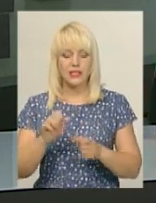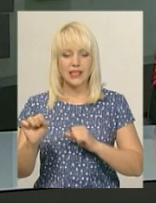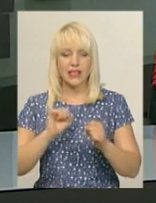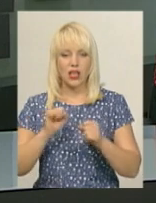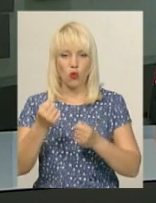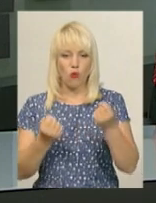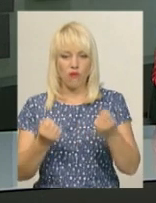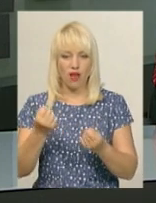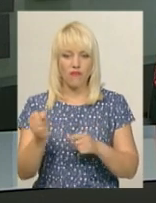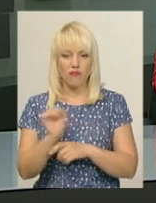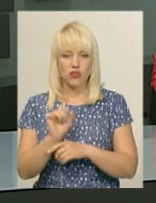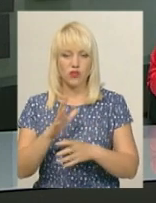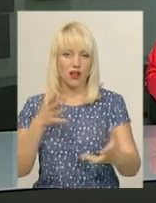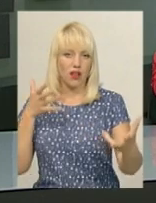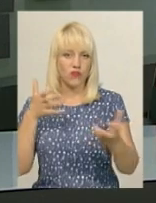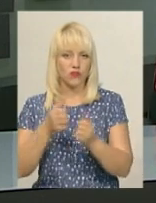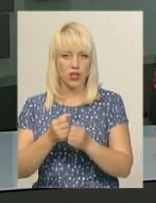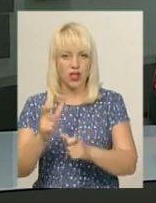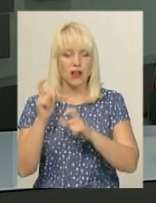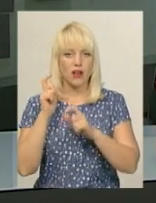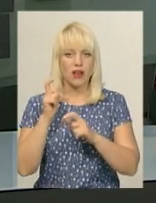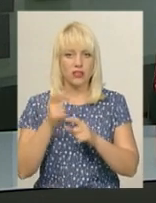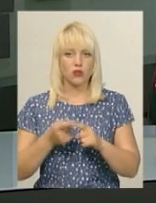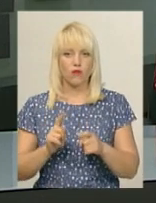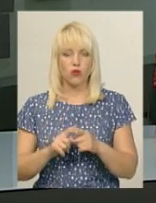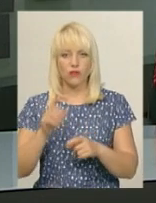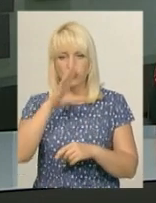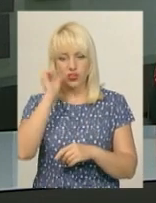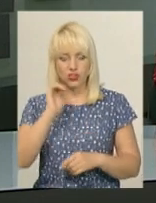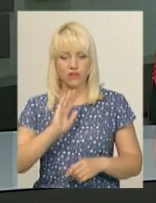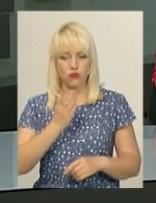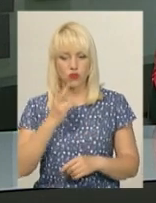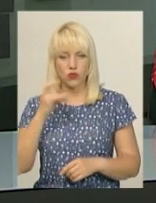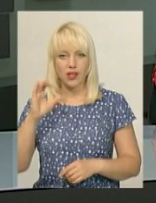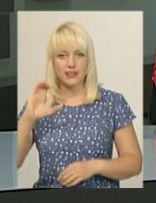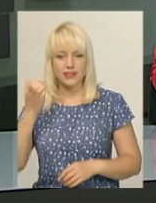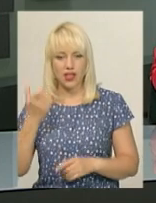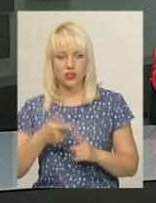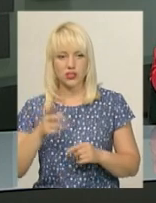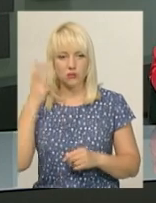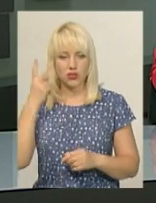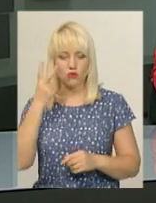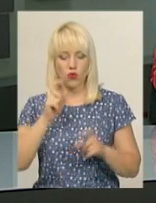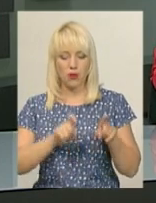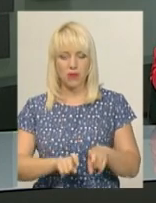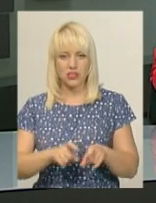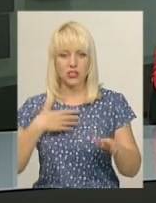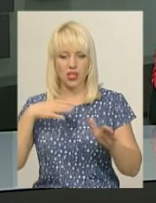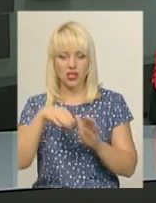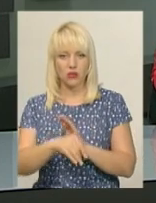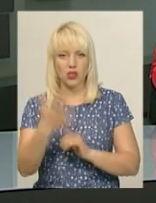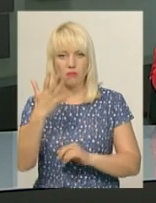врізалася у лісовоз у ніч з вівторка на середу на в'їзді до Хмельницького. Двоє пасажирів легковика загинули. П'ятеро